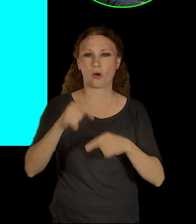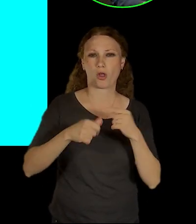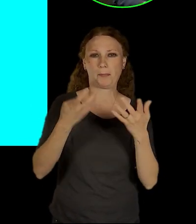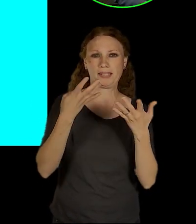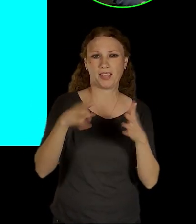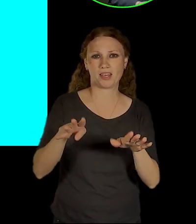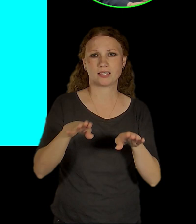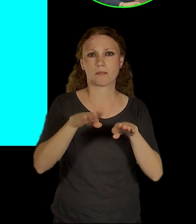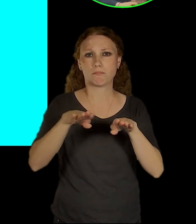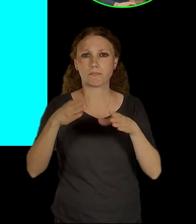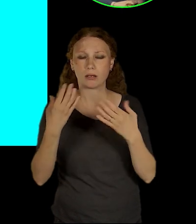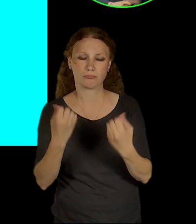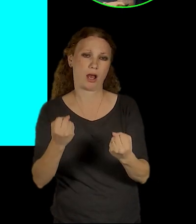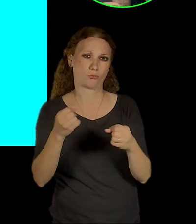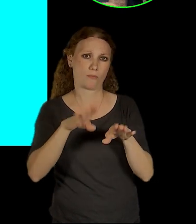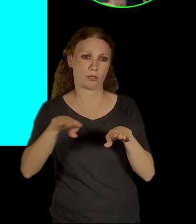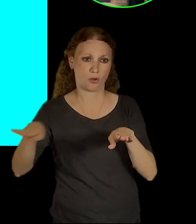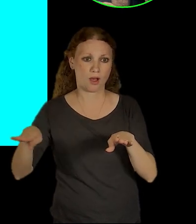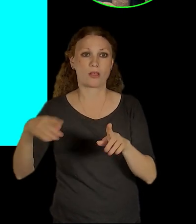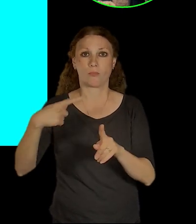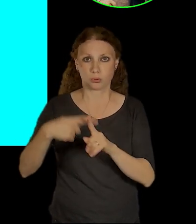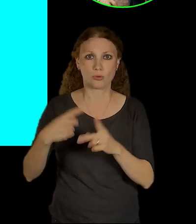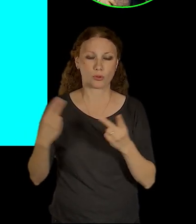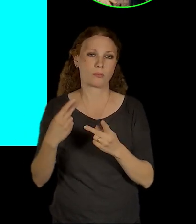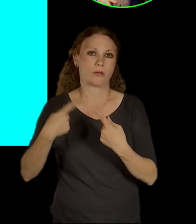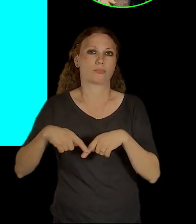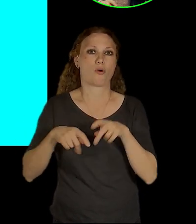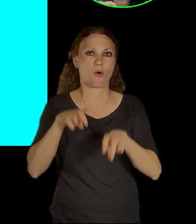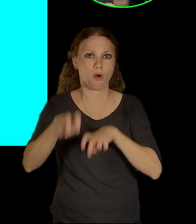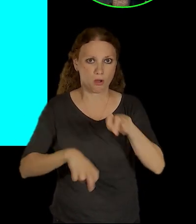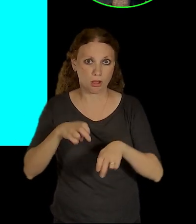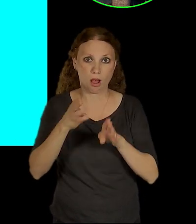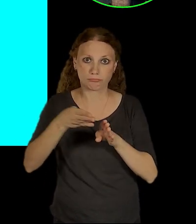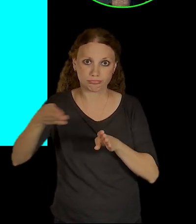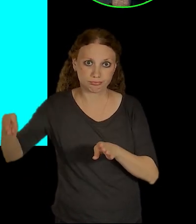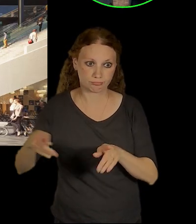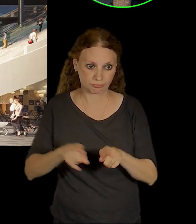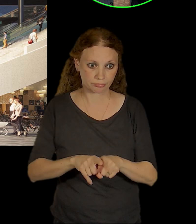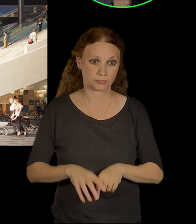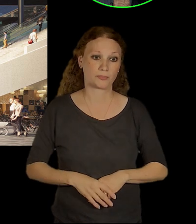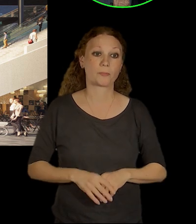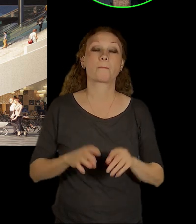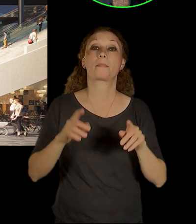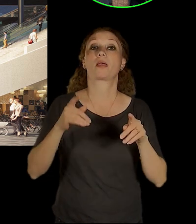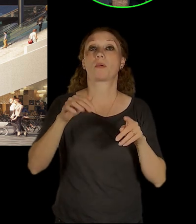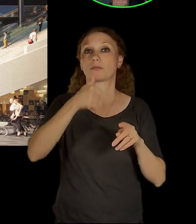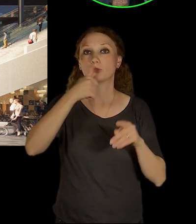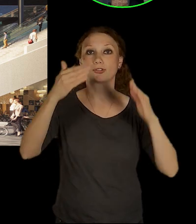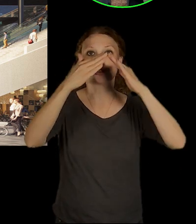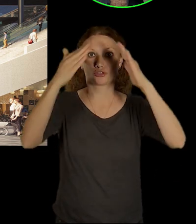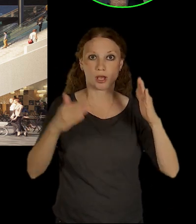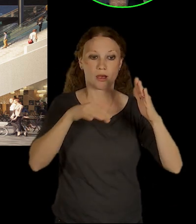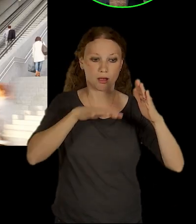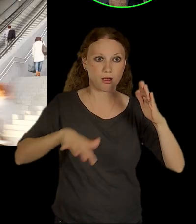postupně vzniknou. Potom důležité a klíčové jsou ty krátké přestupní vazby pod jednou střechou a přímá návaznost na to okolí.